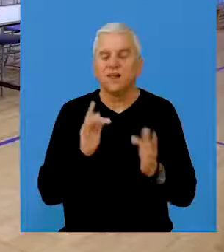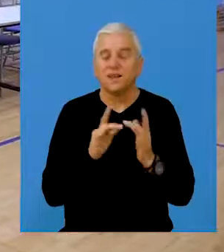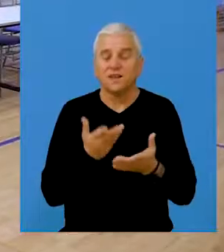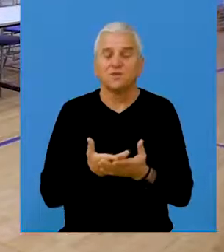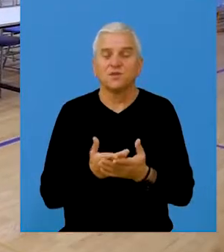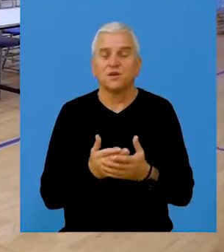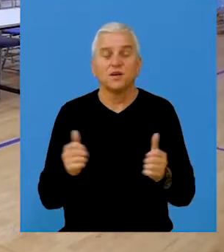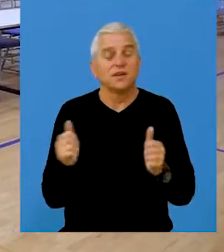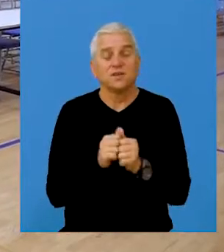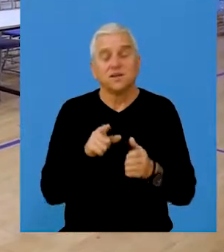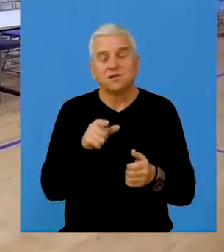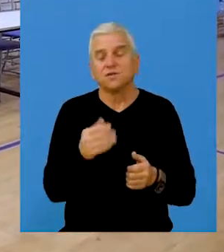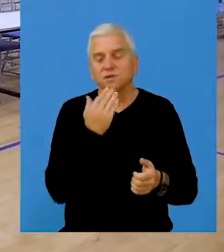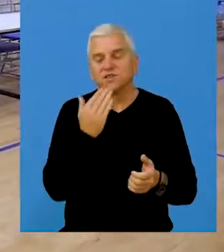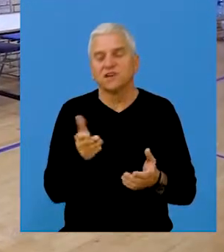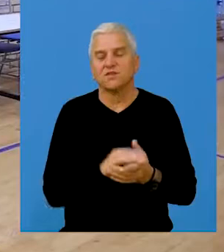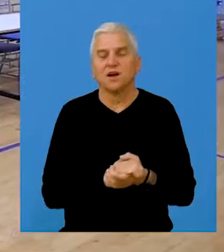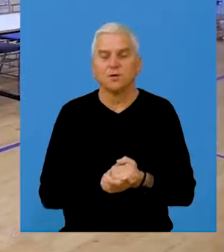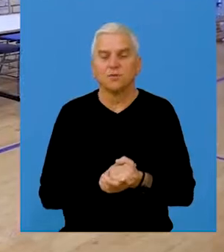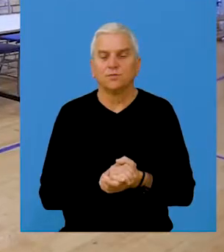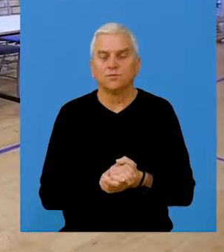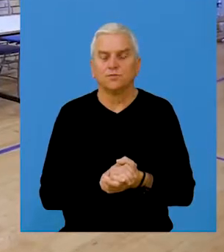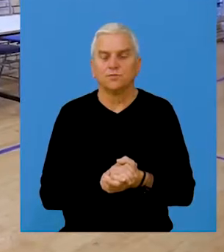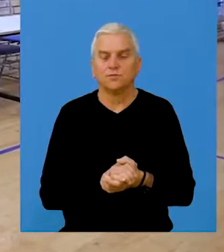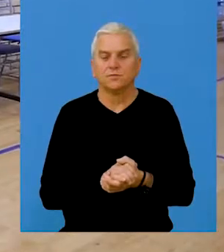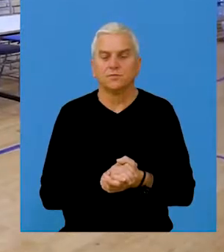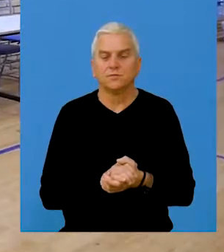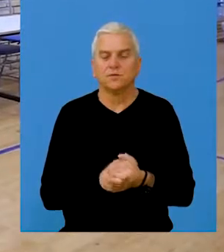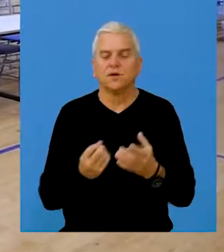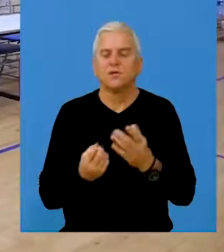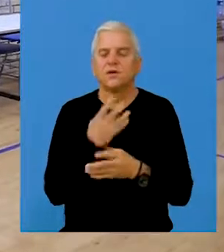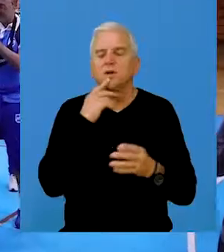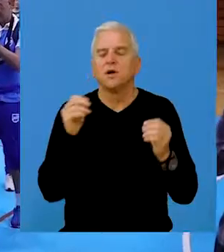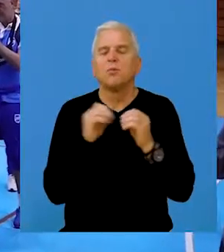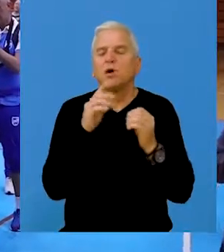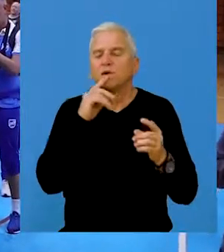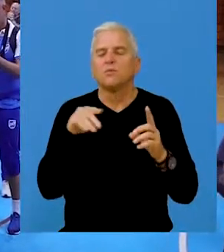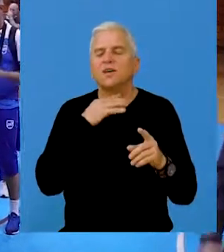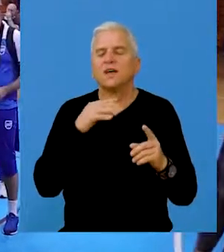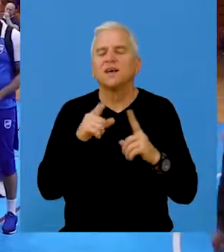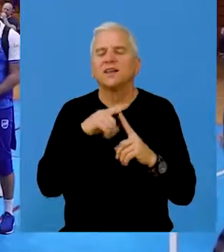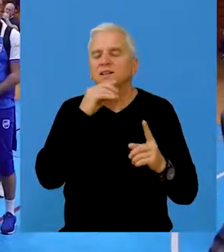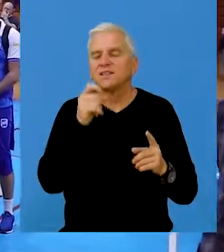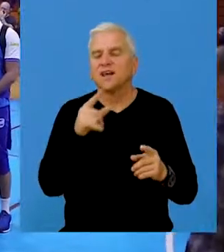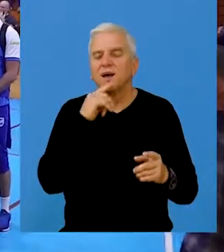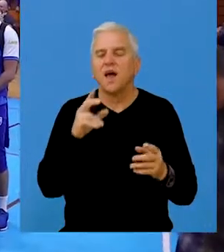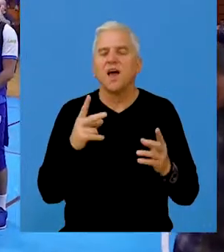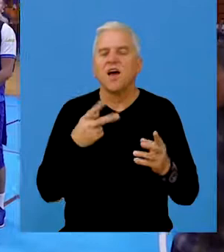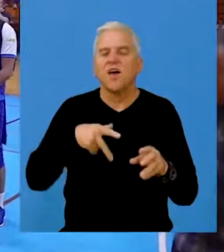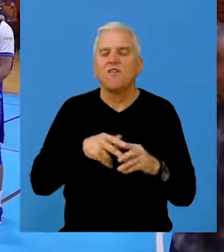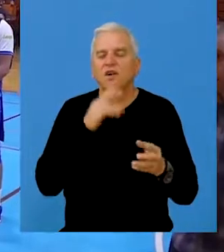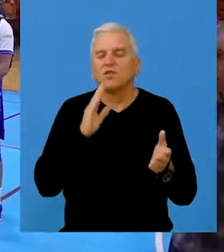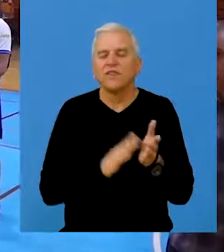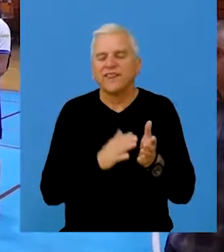samotakmičenje. Pored njih zahvalio bi se i privredniku Bojanu Mandiću, GTC Vulkanizer